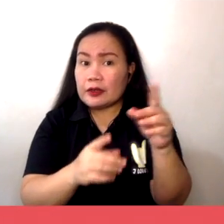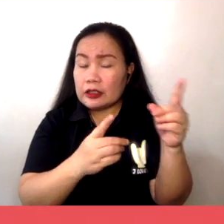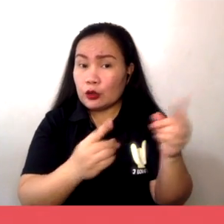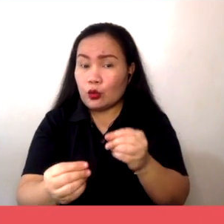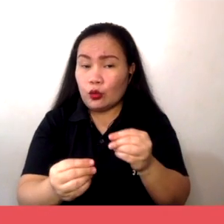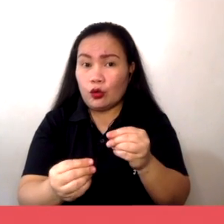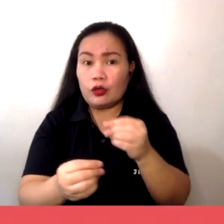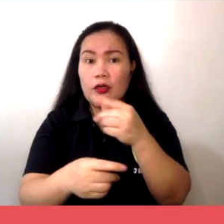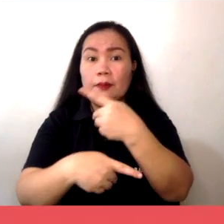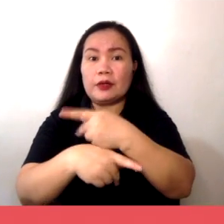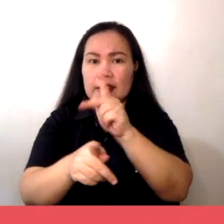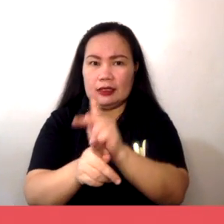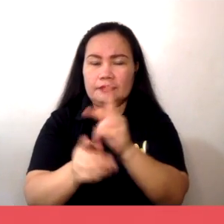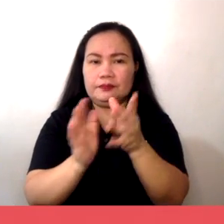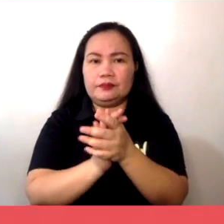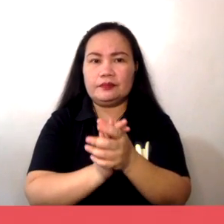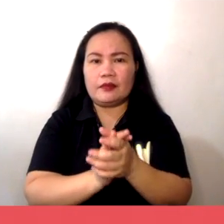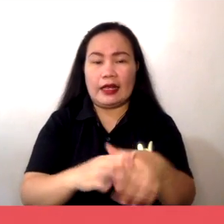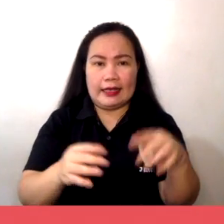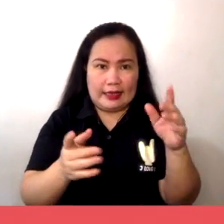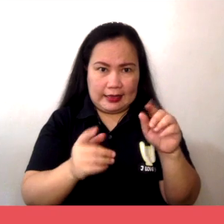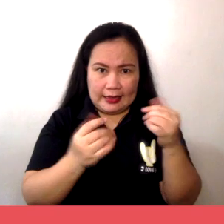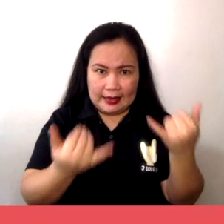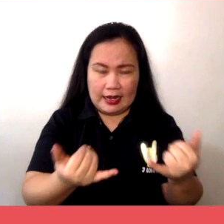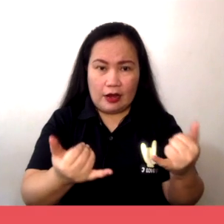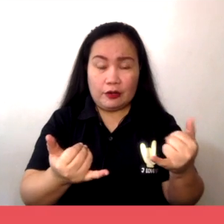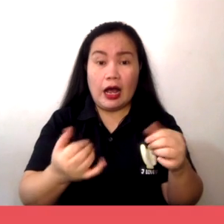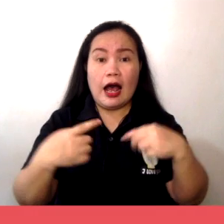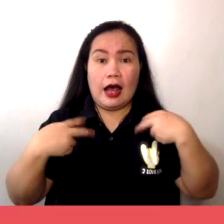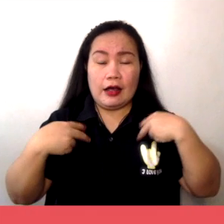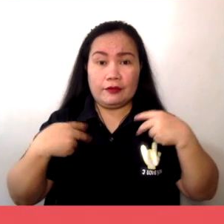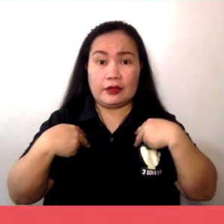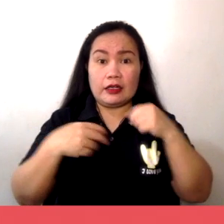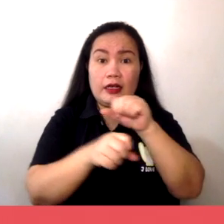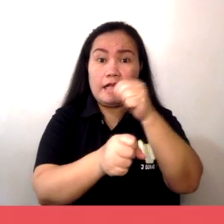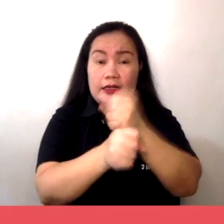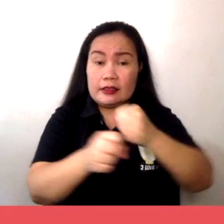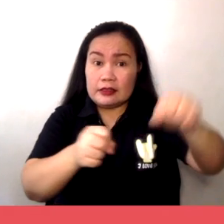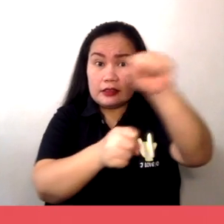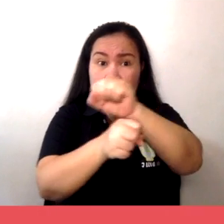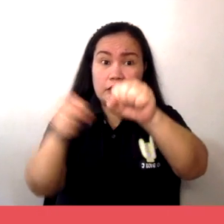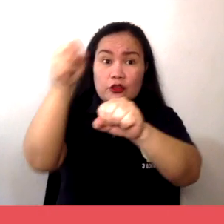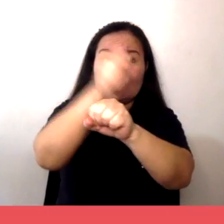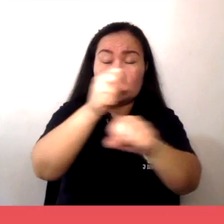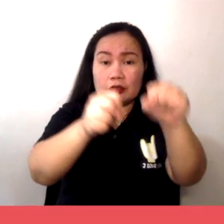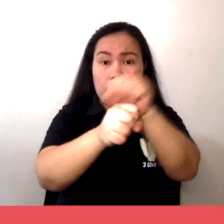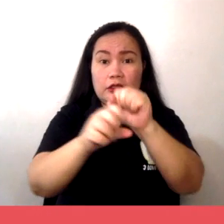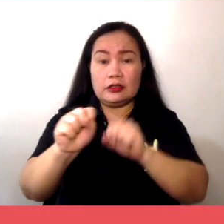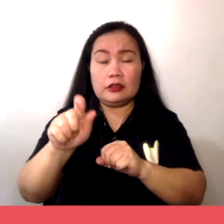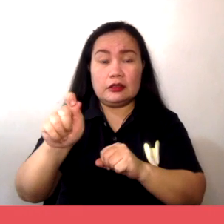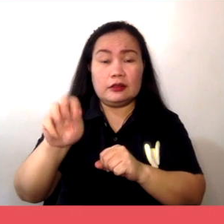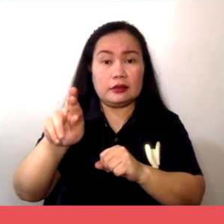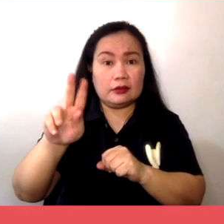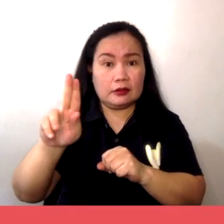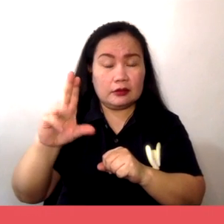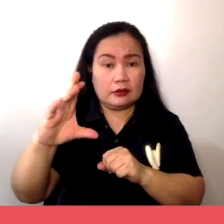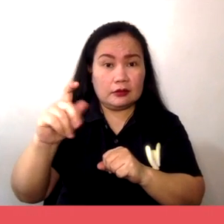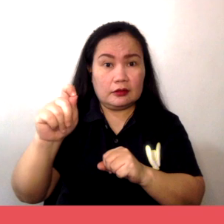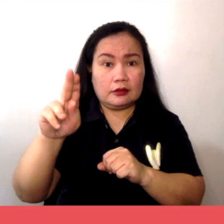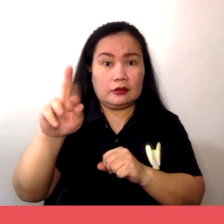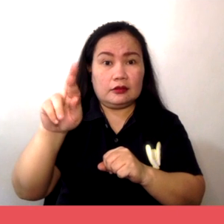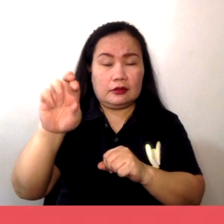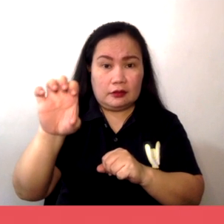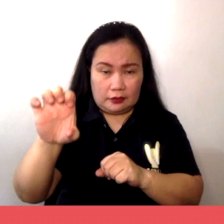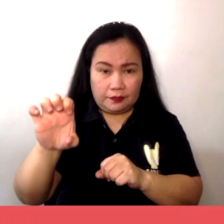estruktura ng pamilihan. Ang estruktura ng pamilihan ay nahati sa dalawa. Meron tayong tinatawag na ganap na kompetisyon